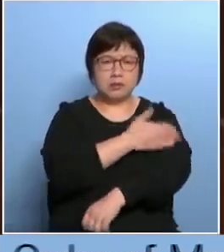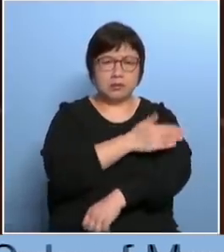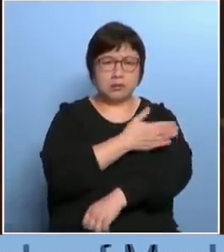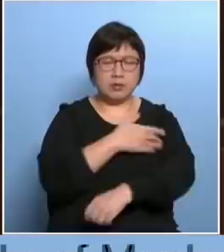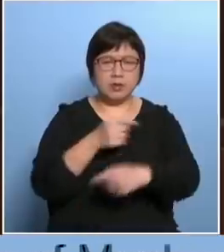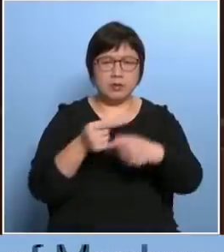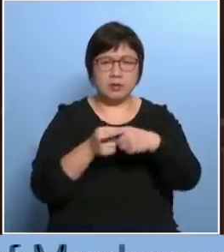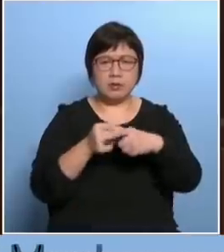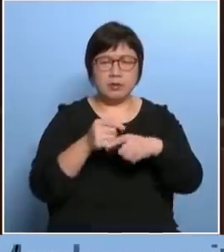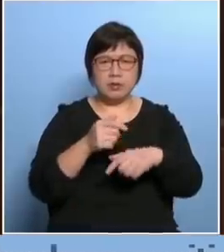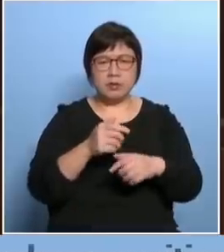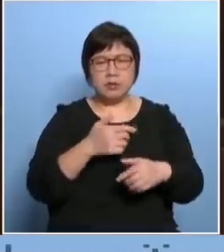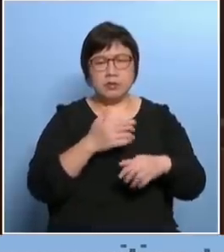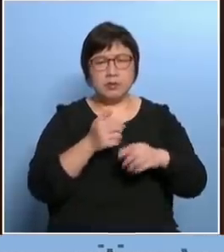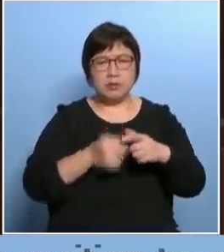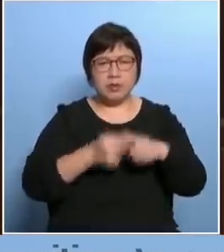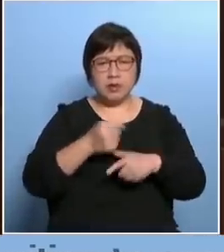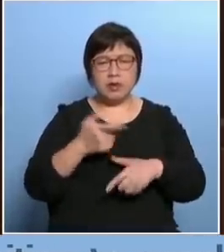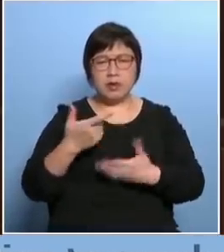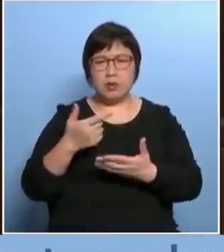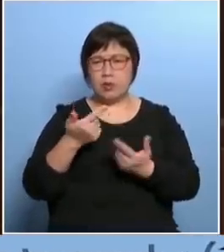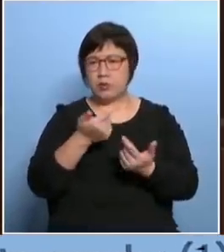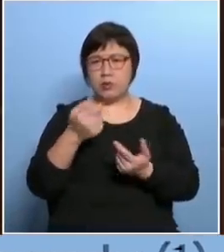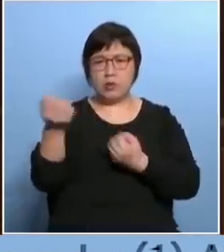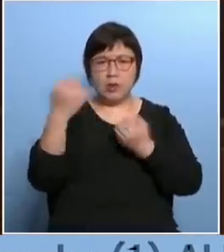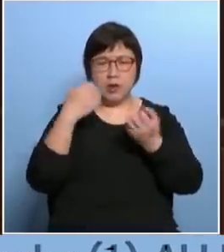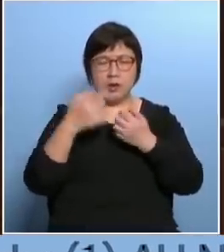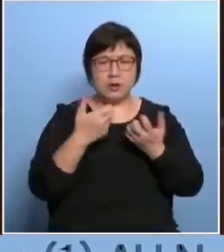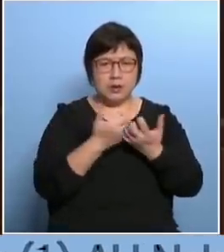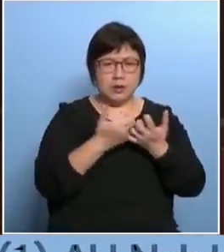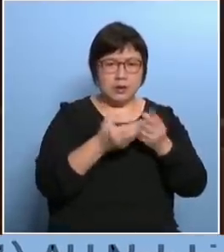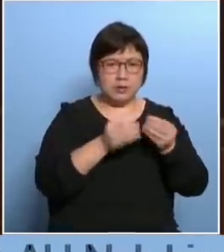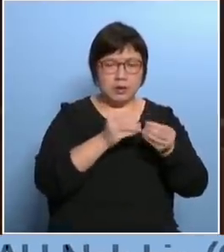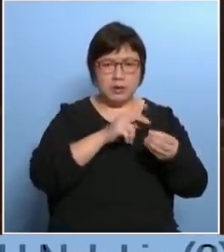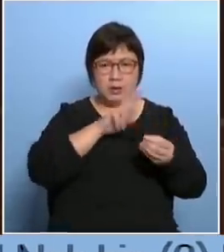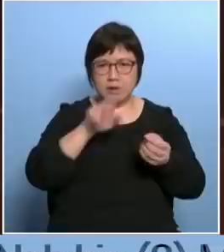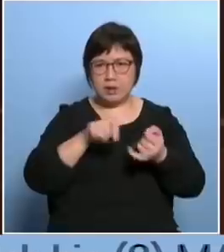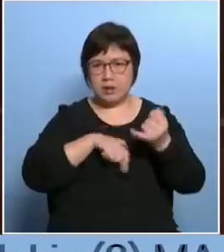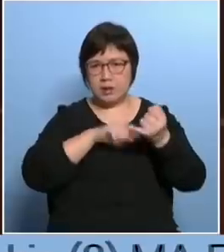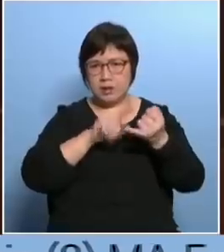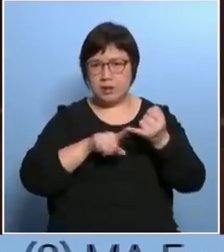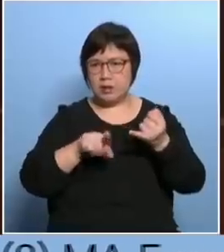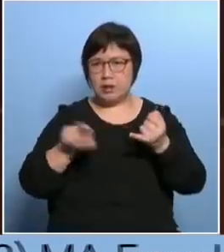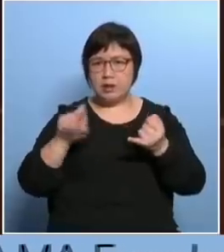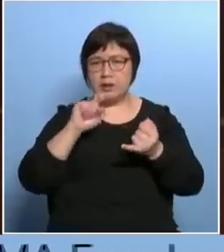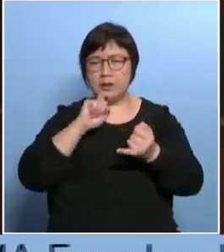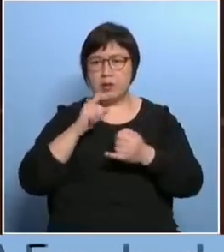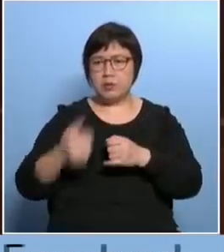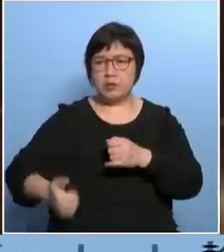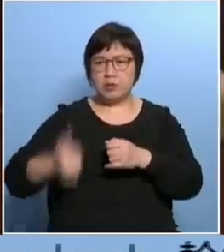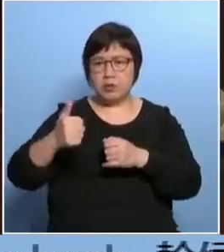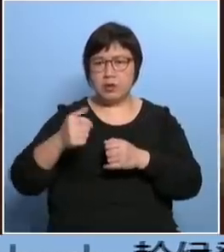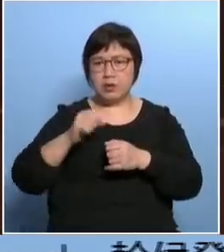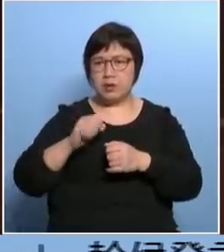今次很多人表达就是票站什么职员这头数完票一看到结果之后就向某候选人就是当选那个